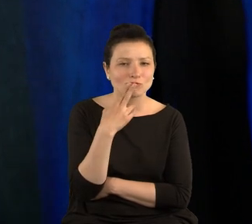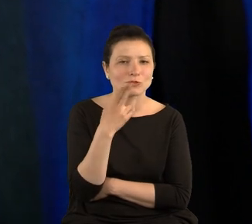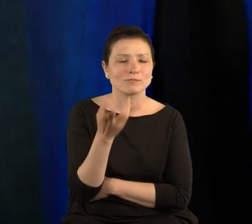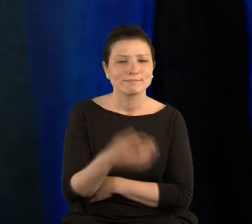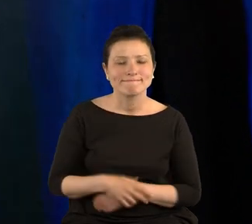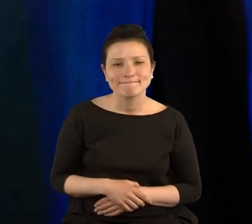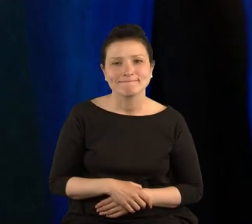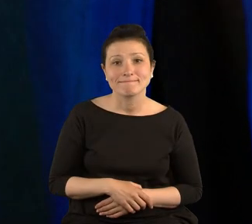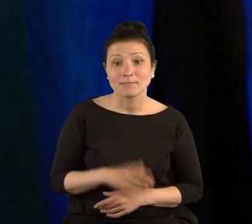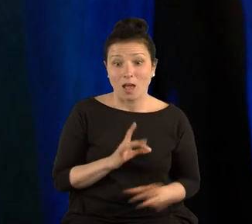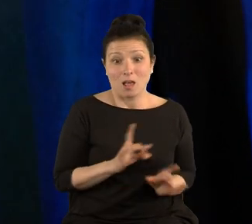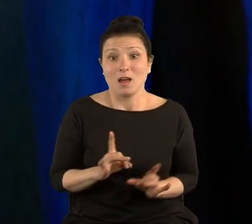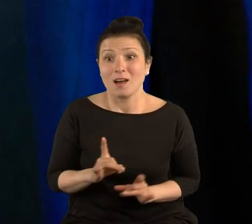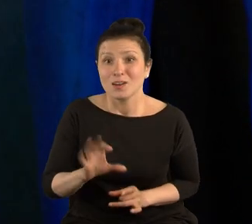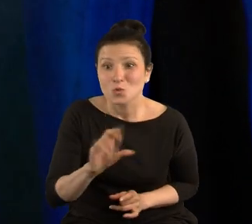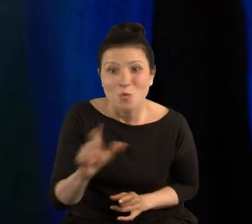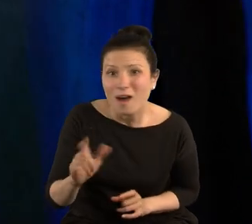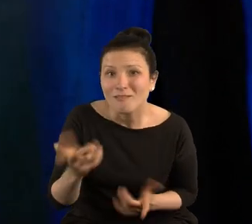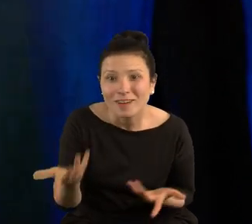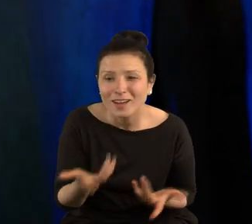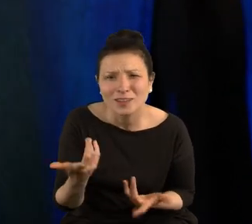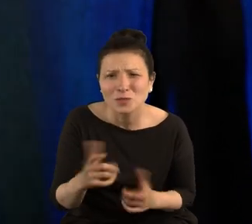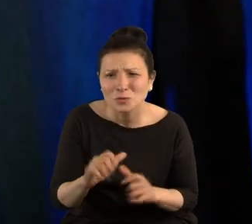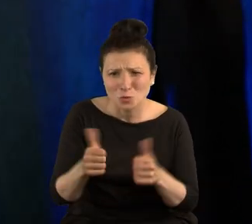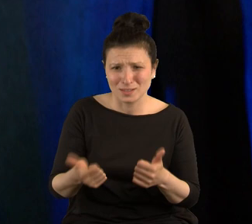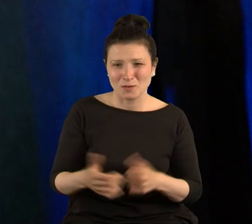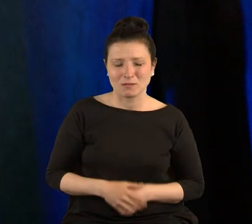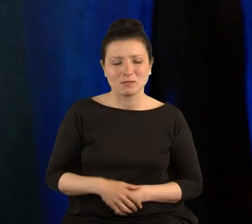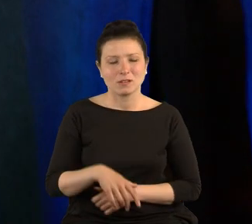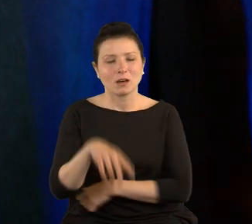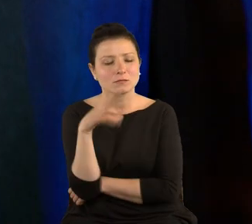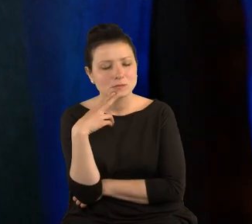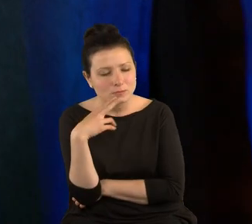Ja podbiegłem, Sławek, co ci? No tak